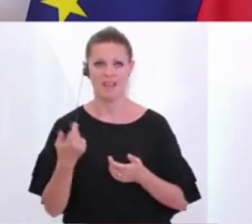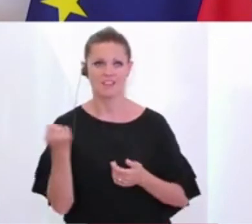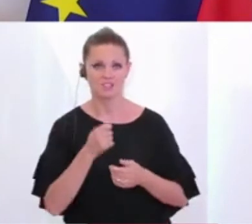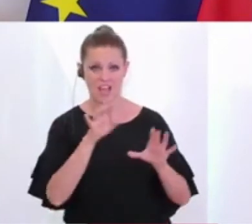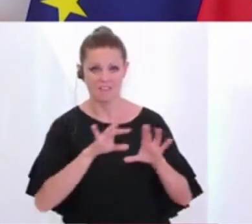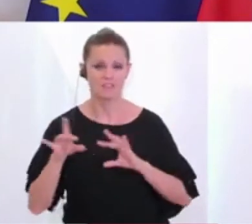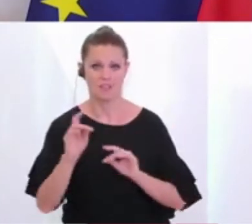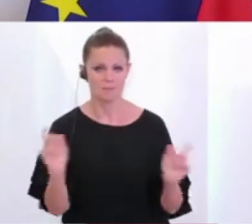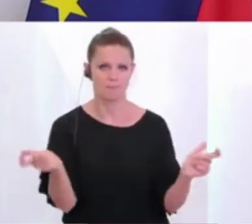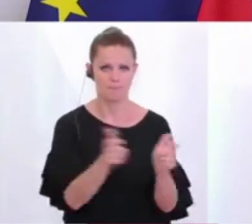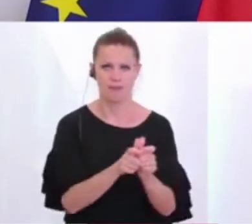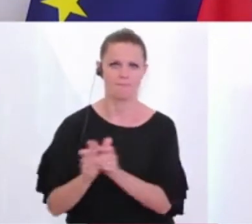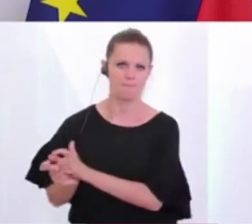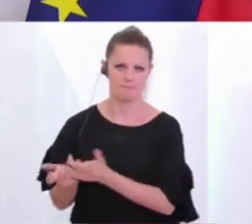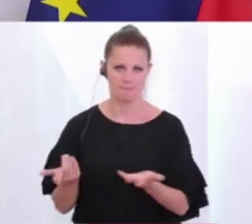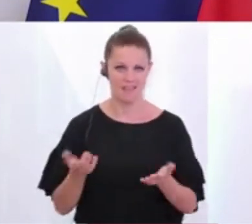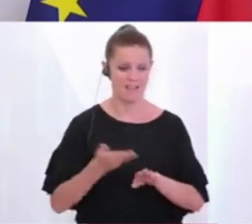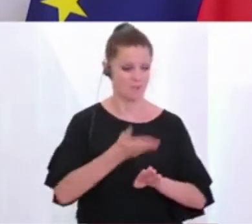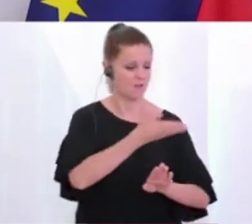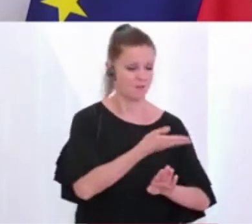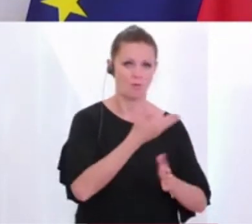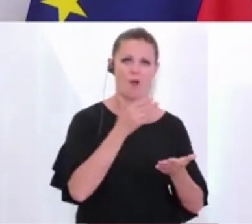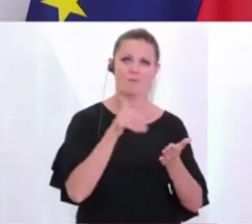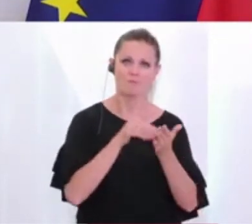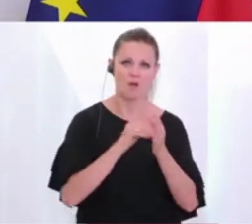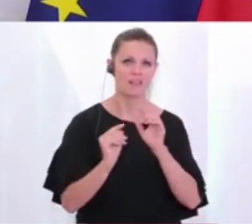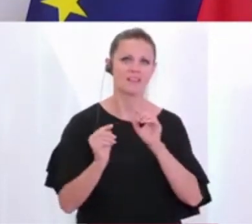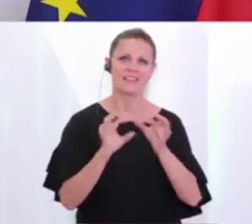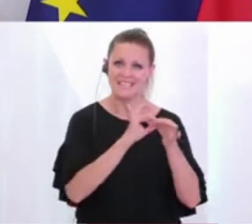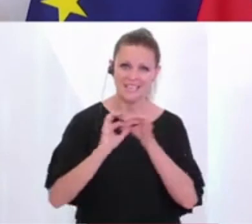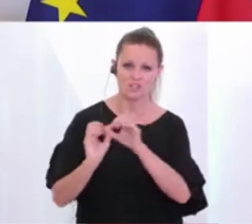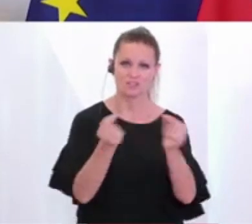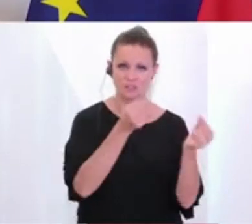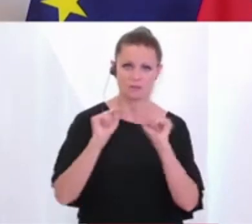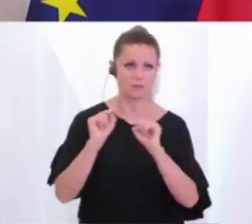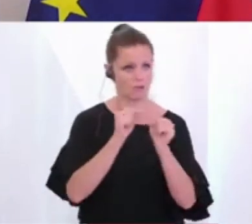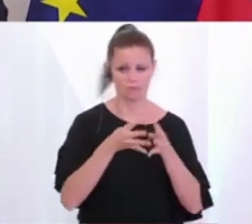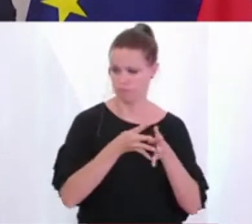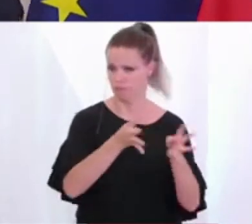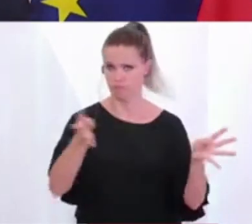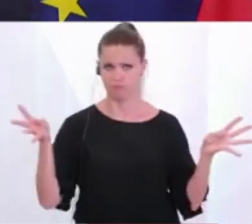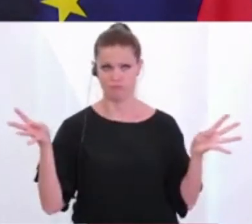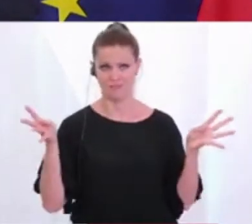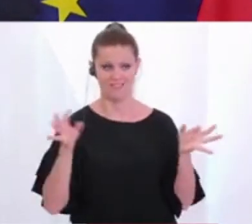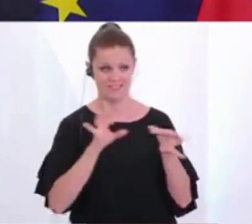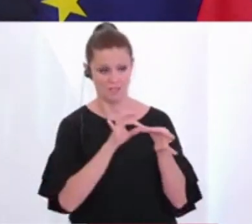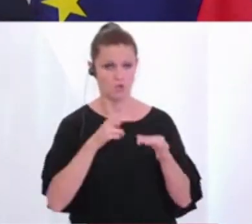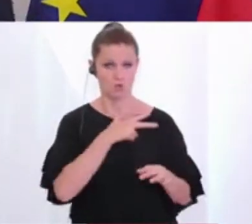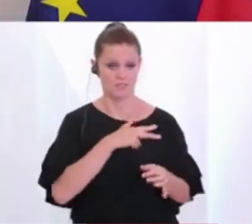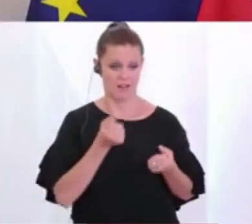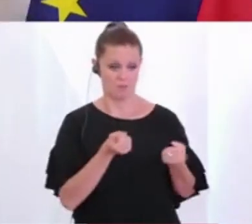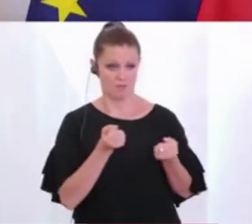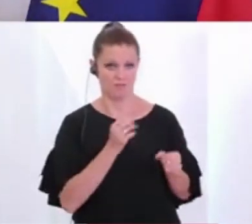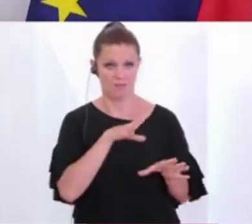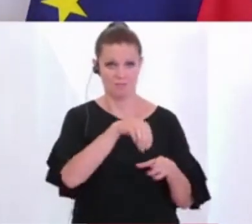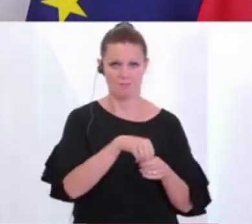derer habhaft zu werden. Aber davor braucht es einen gesellschaftlichen Diskurs, einen breiten Diskurs, der geht auch hinein ins sozialpolitische an sich. Also